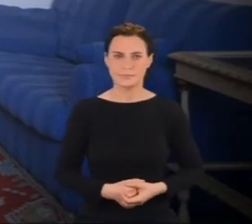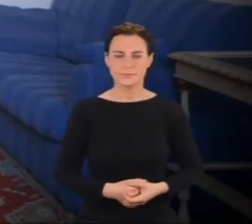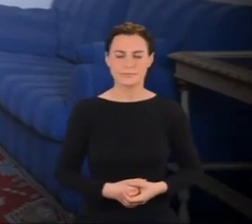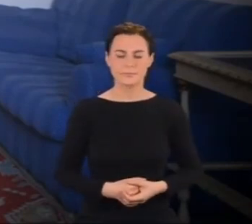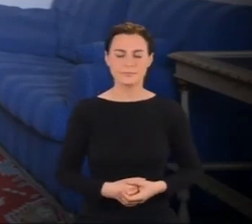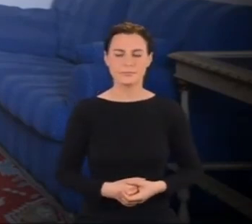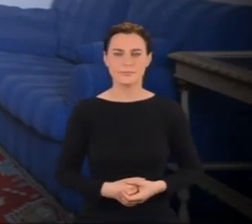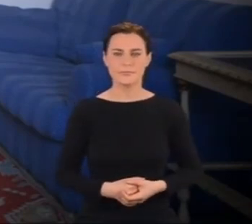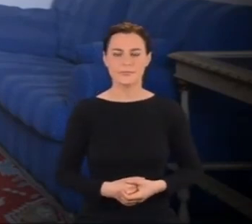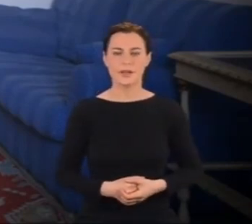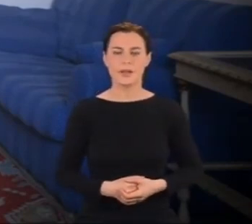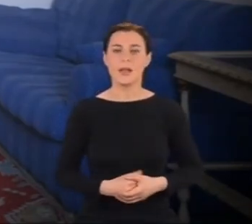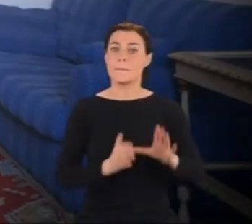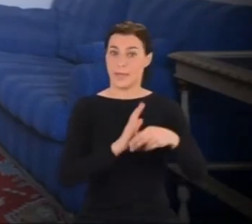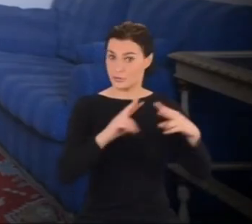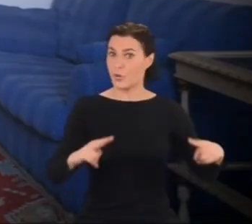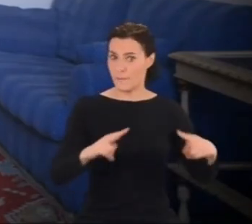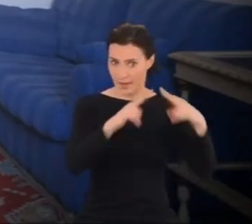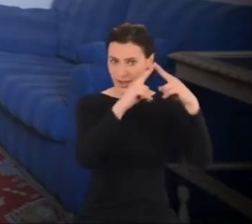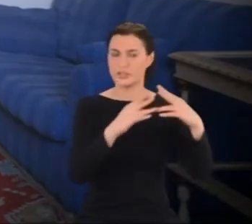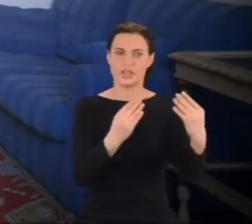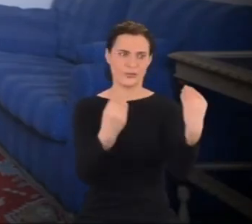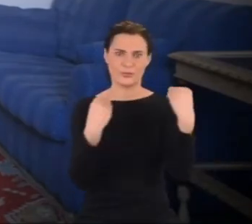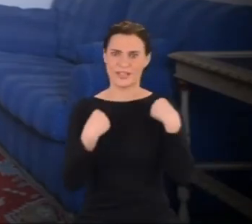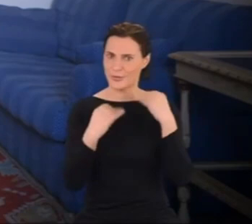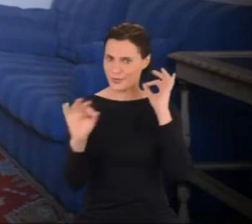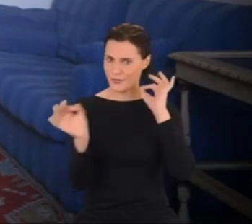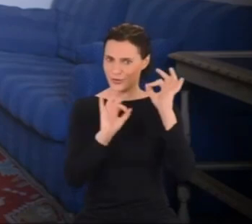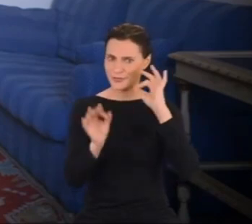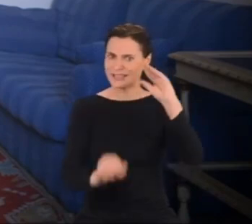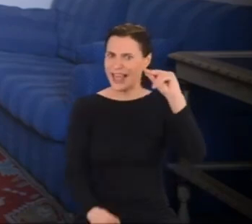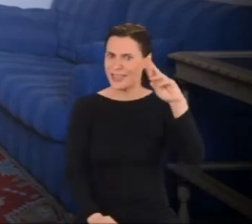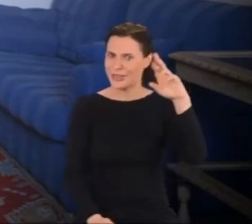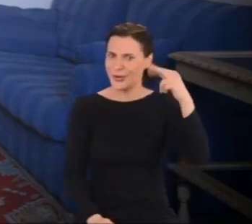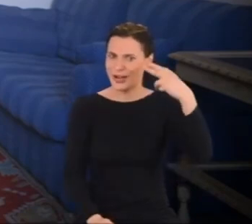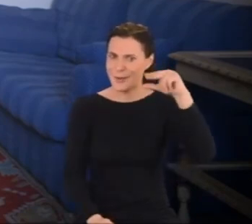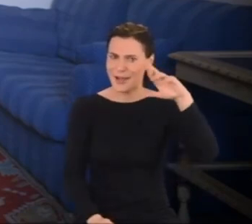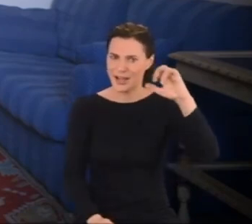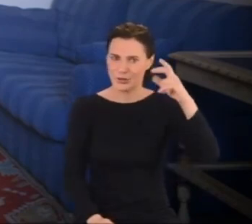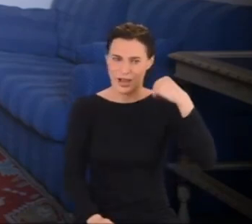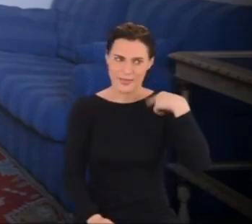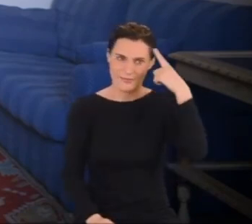Kiedy w Paryżu dostałem wiadomość od niejakiego odtore Majorany, sądziłem, że to on.